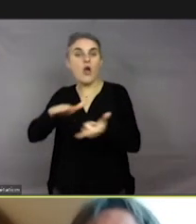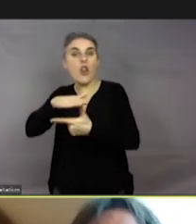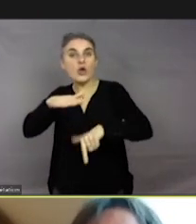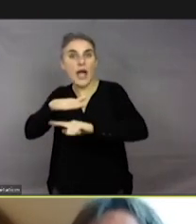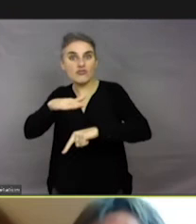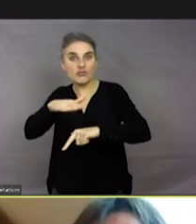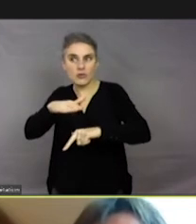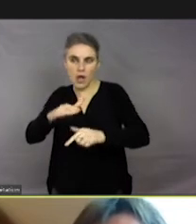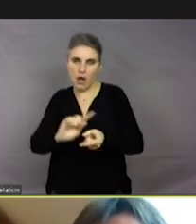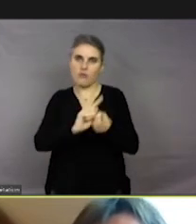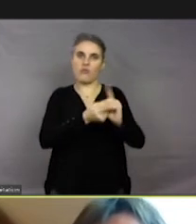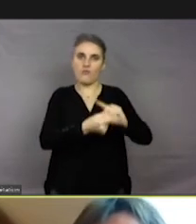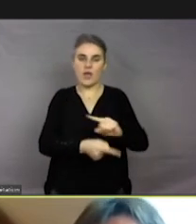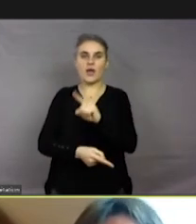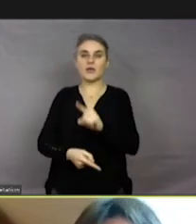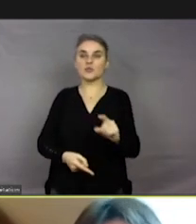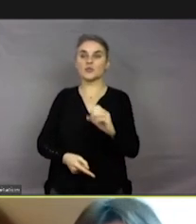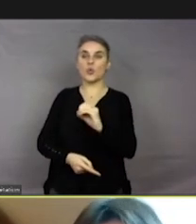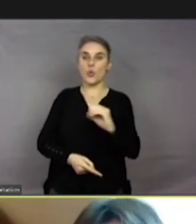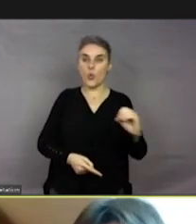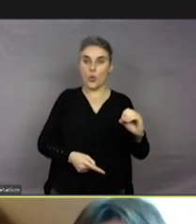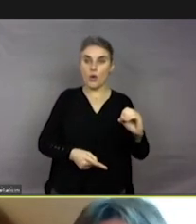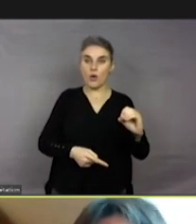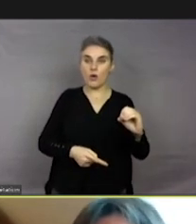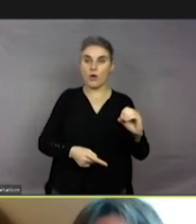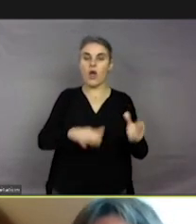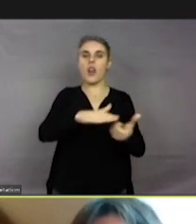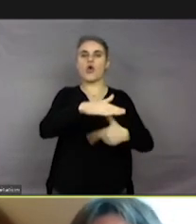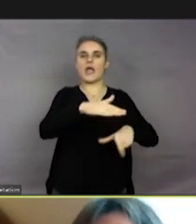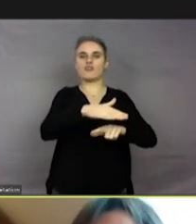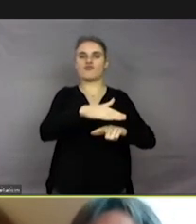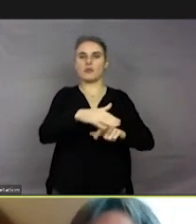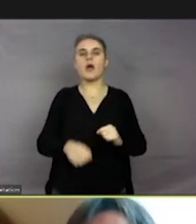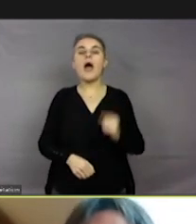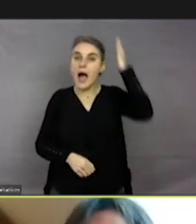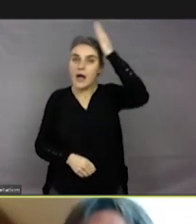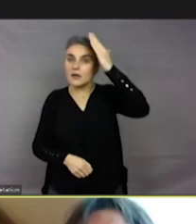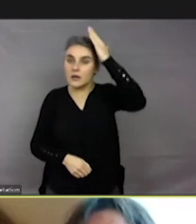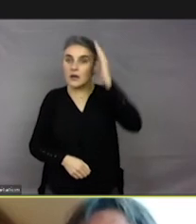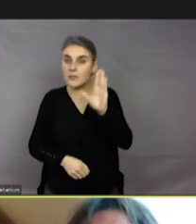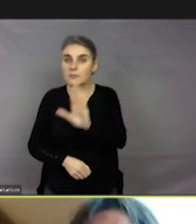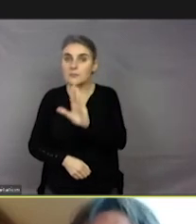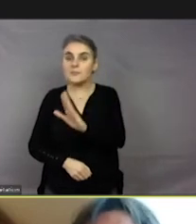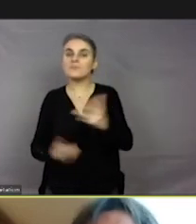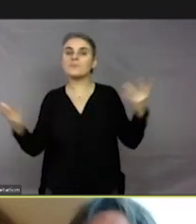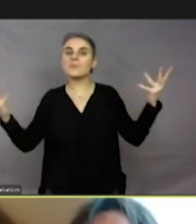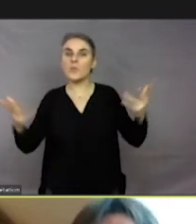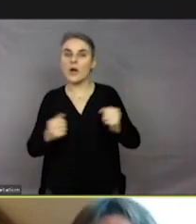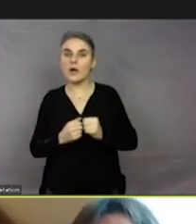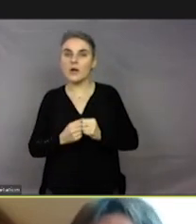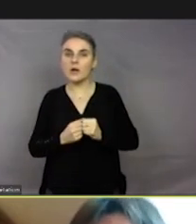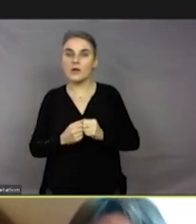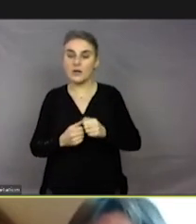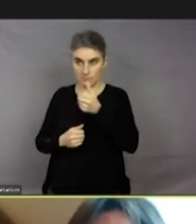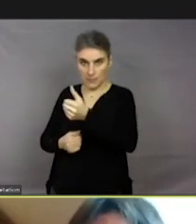devenir un zoolangage. Alors, la particularité des animaux, c'est qu'ils ont non seulement une manière